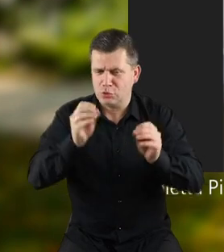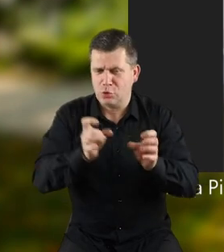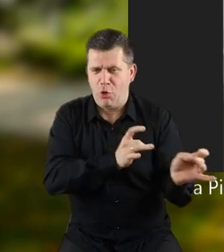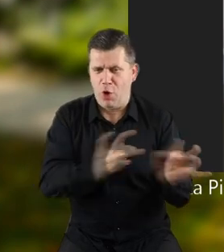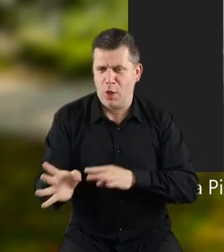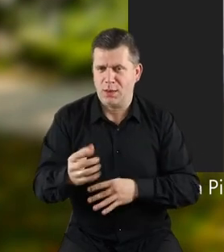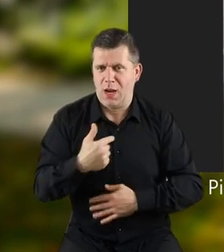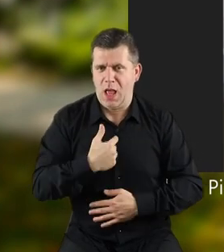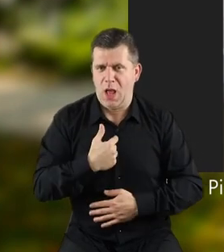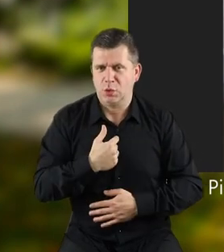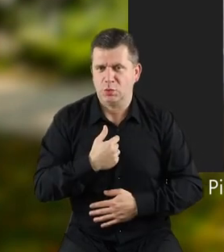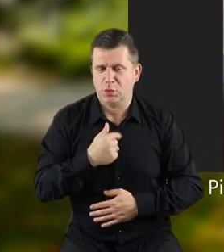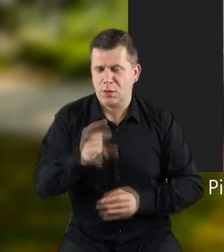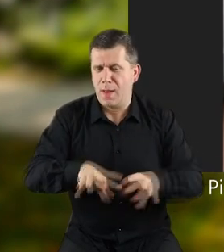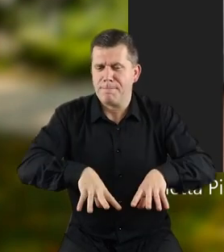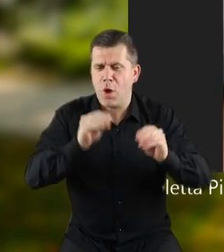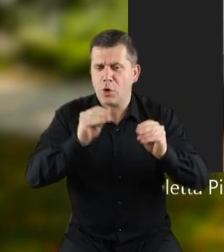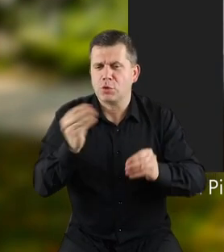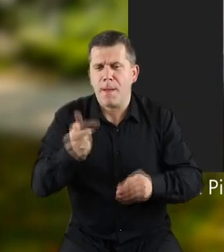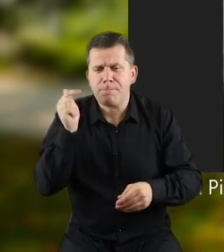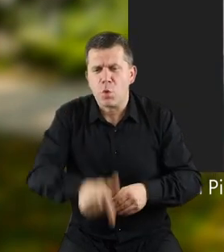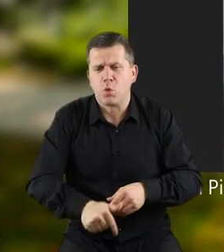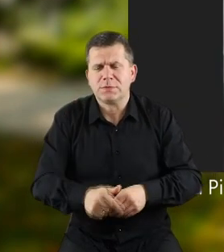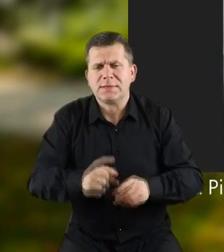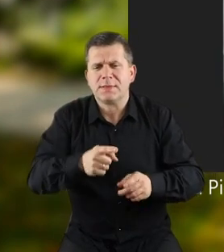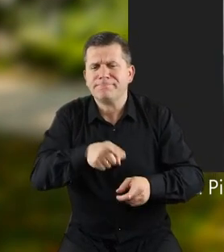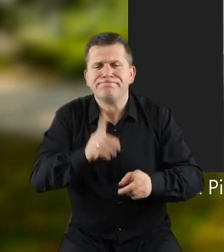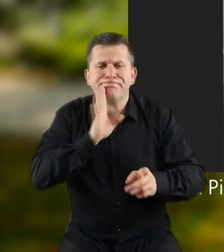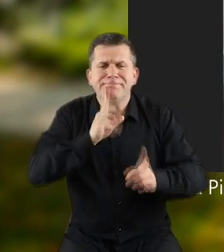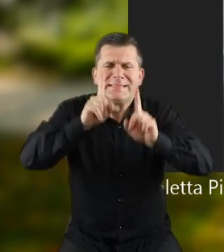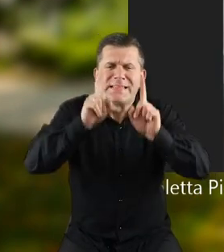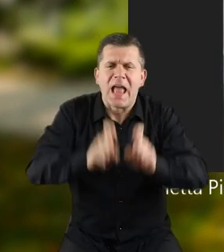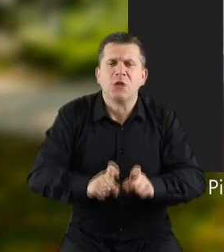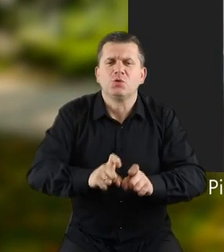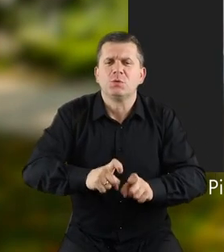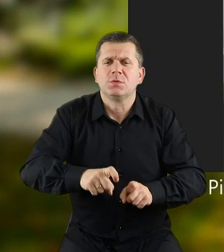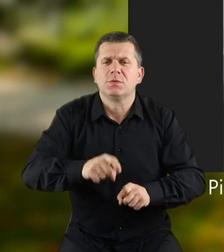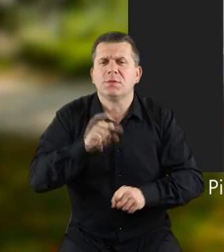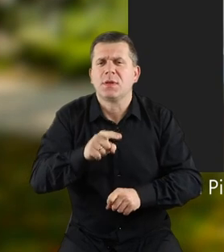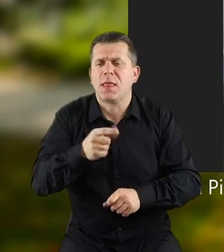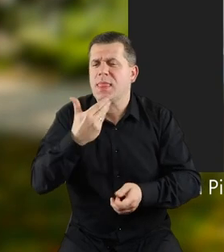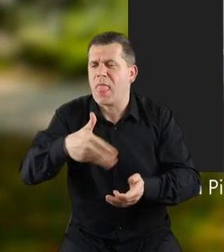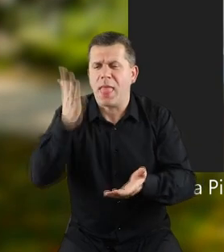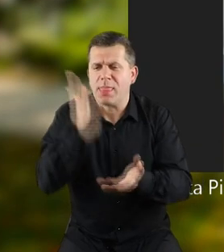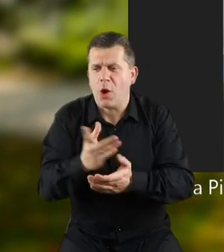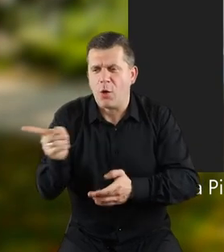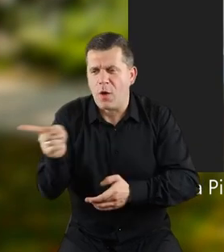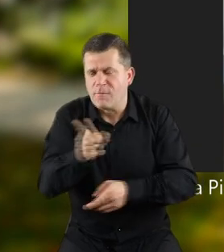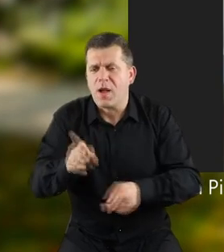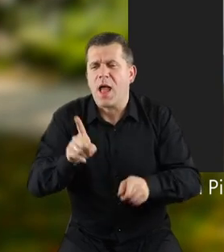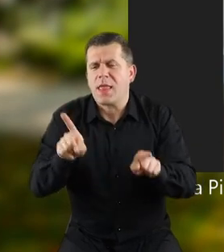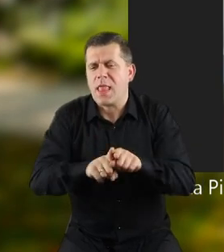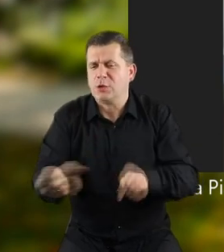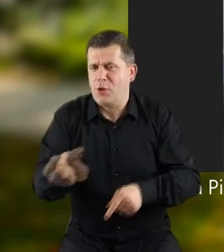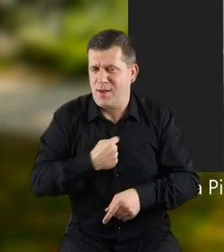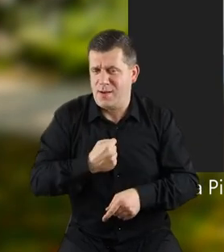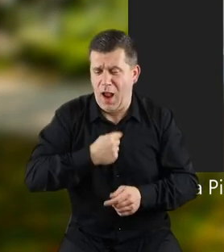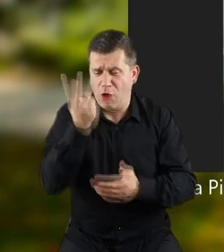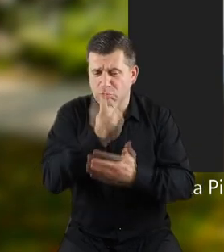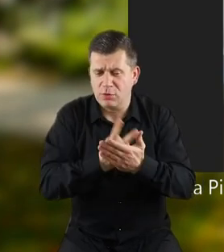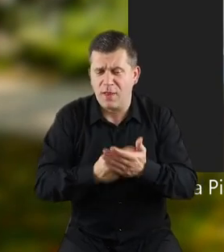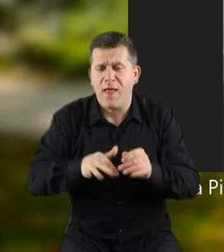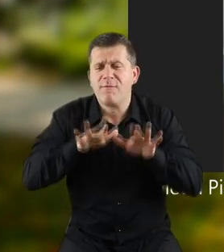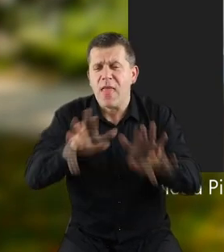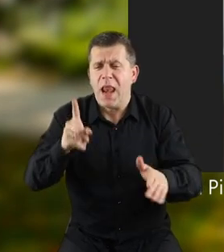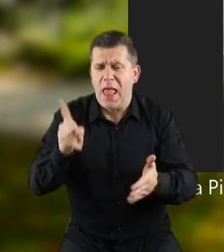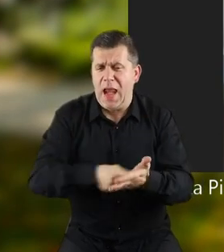początek napisany od razu i ten początek jeszcze musi się tak zaczynać, żebyście nie tylko wy, ale nawet ja, która